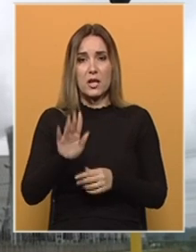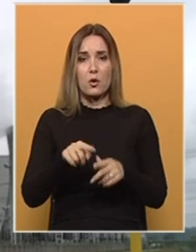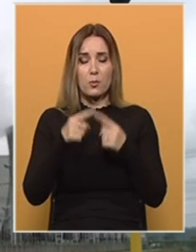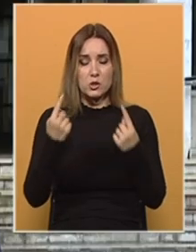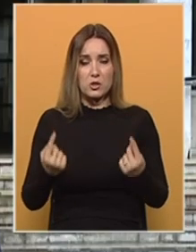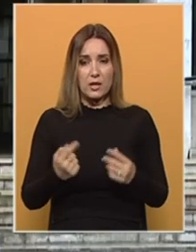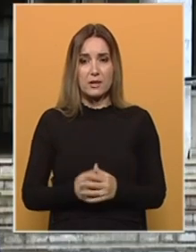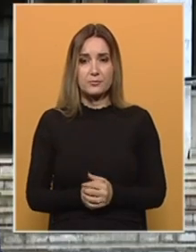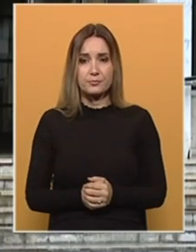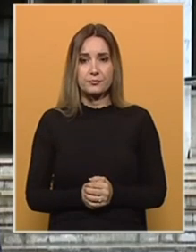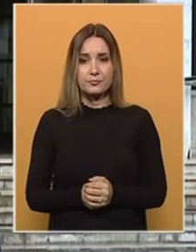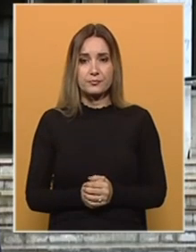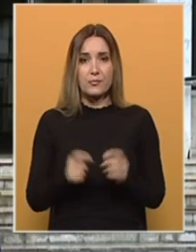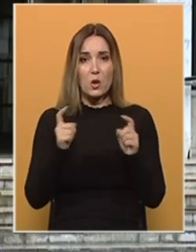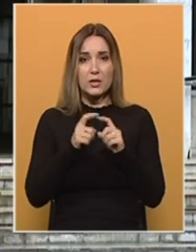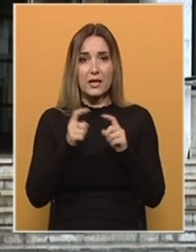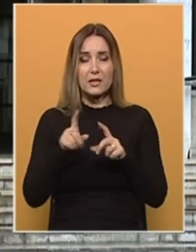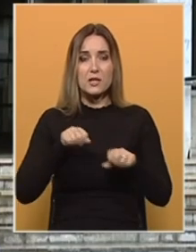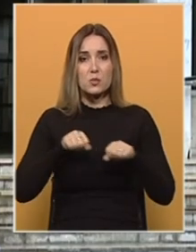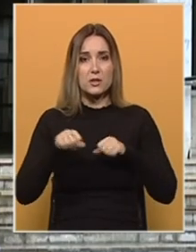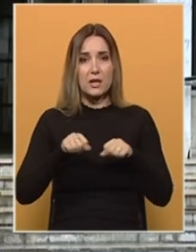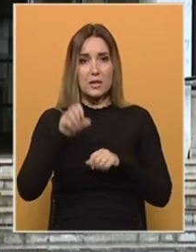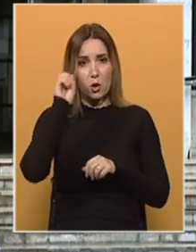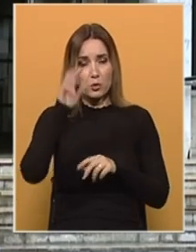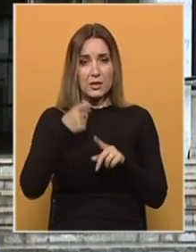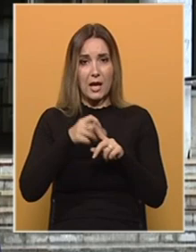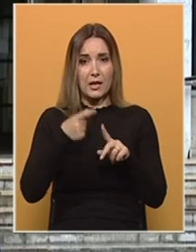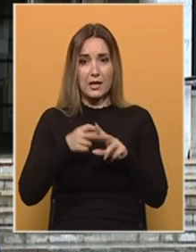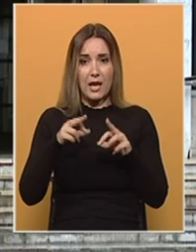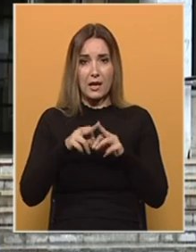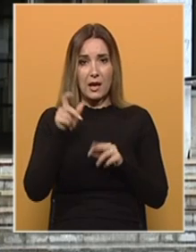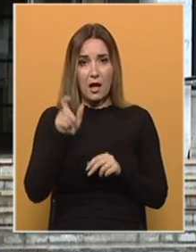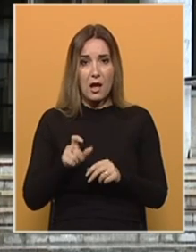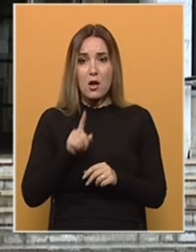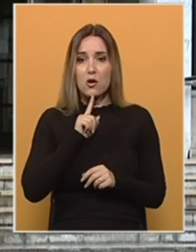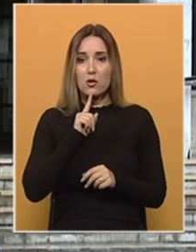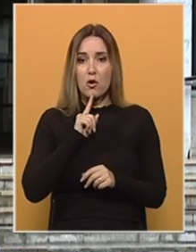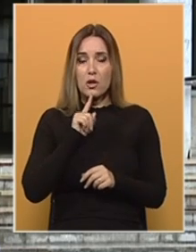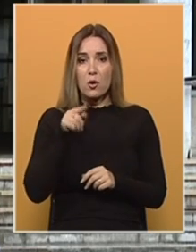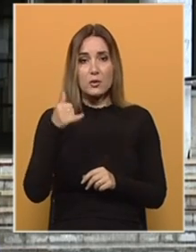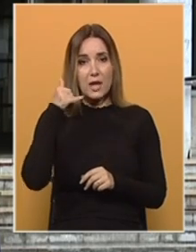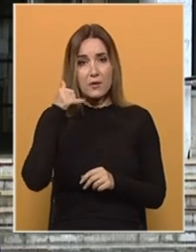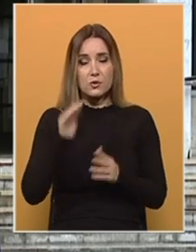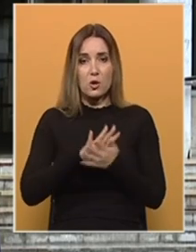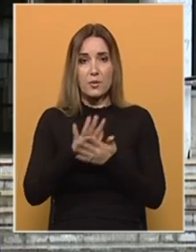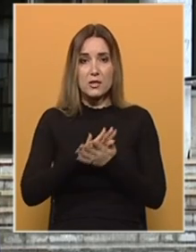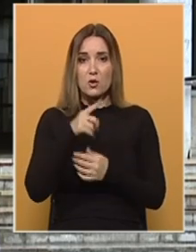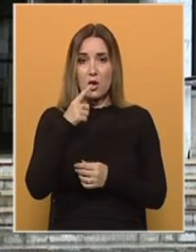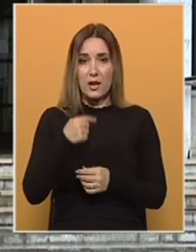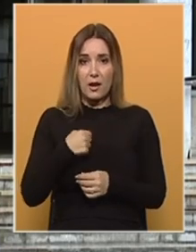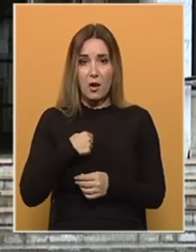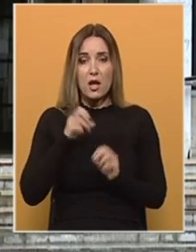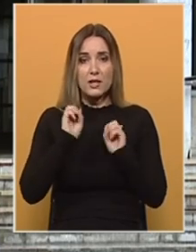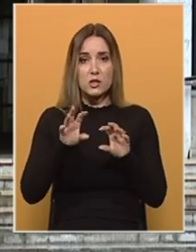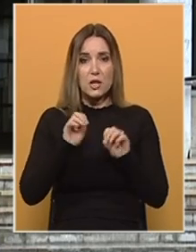postojanja. Kontaktirali smo i direktora rudnika Kreka, Husejna Trumića, koji nam je u telefonskom razgovoru kazao da